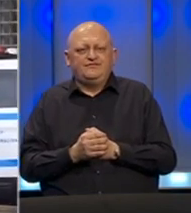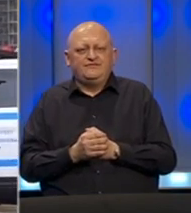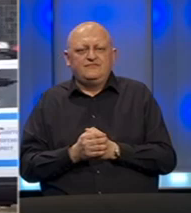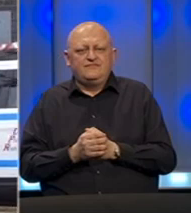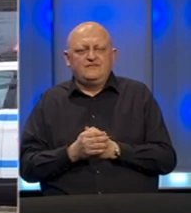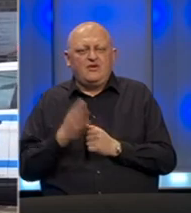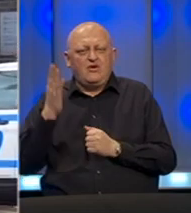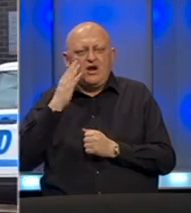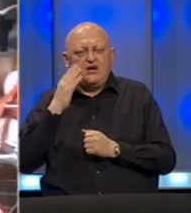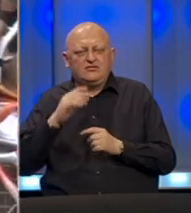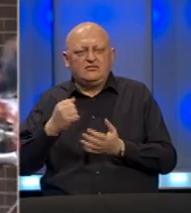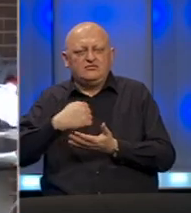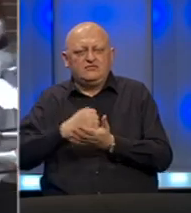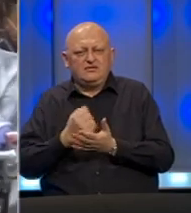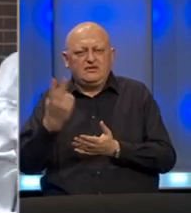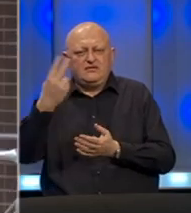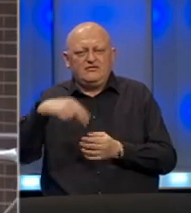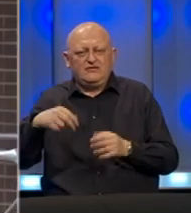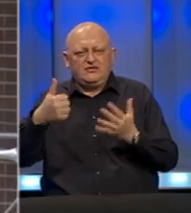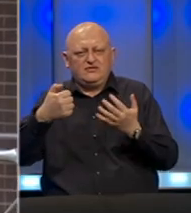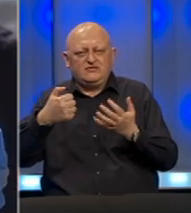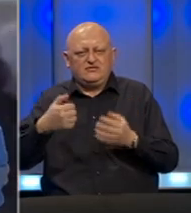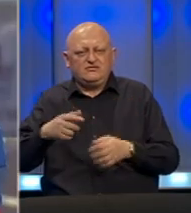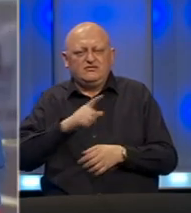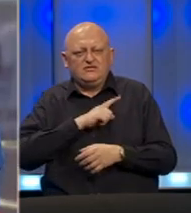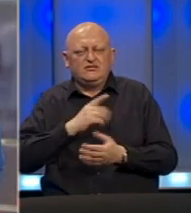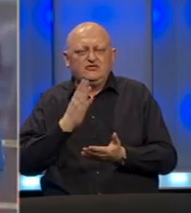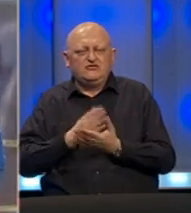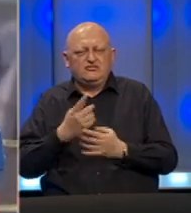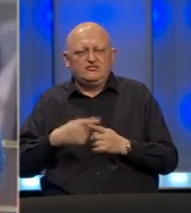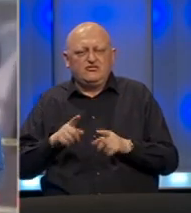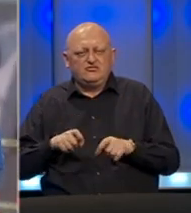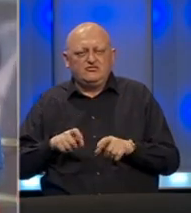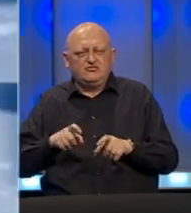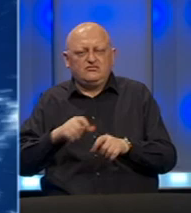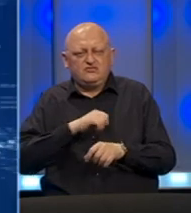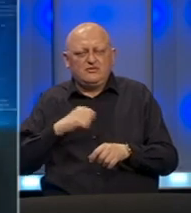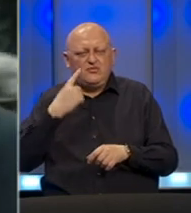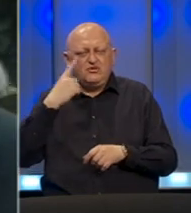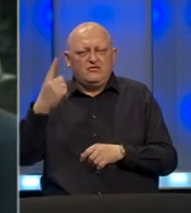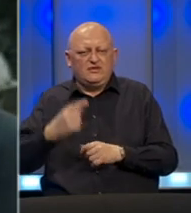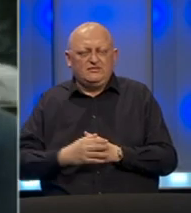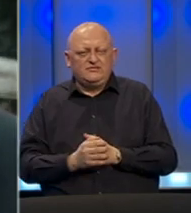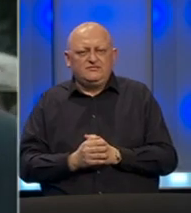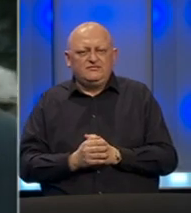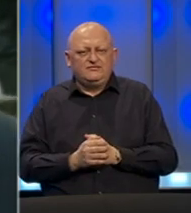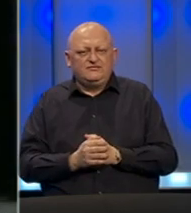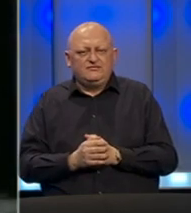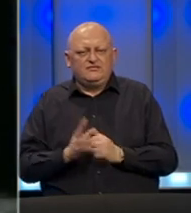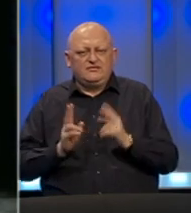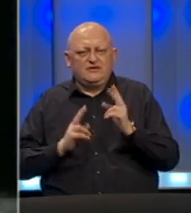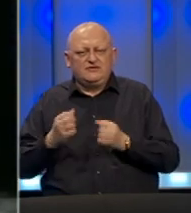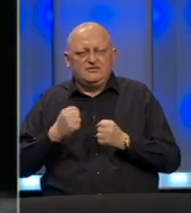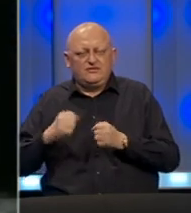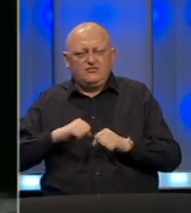U Americi registrovano 2600 smrtnih slučajeva od COVID-19 u samo jednom danu. Sastanak